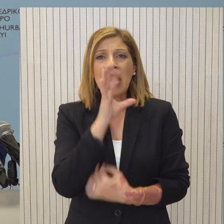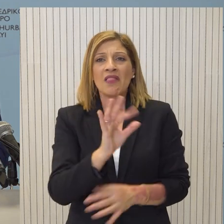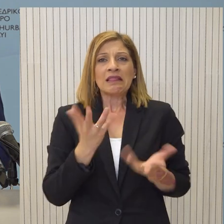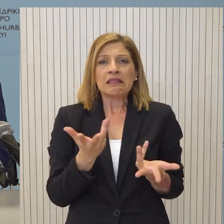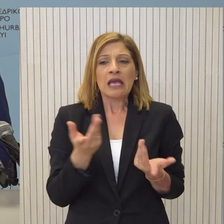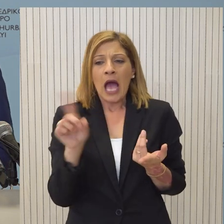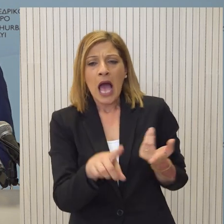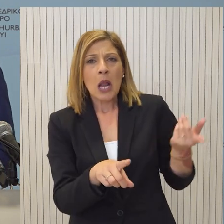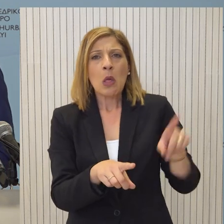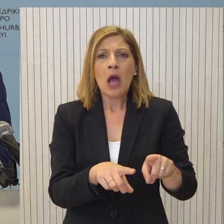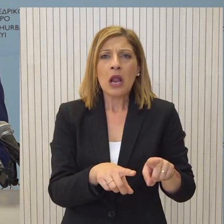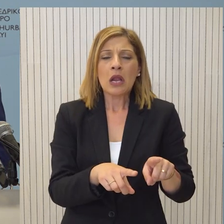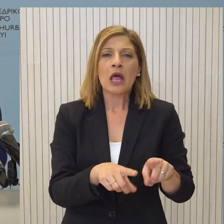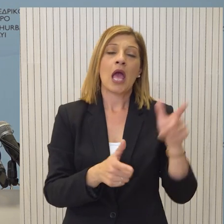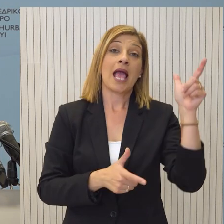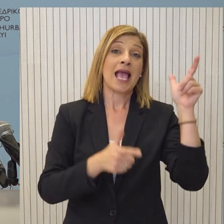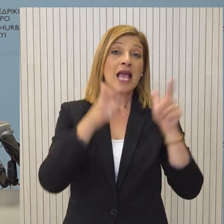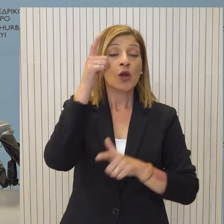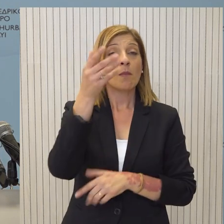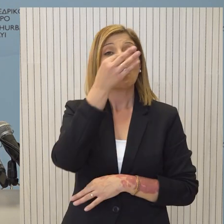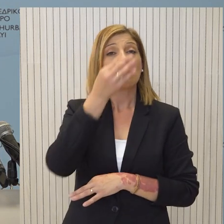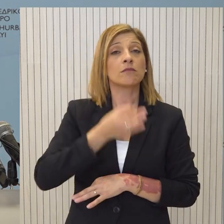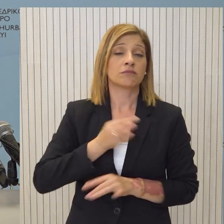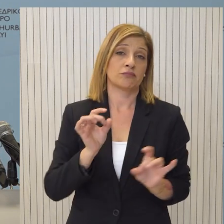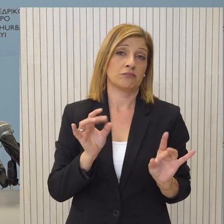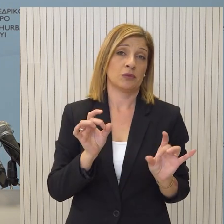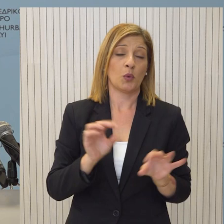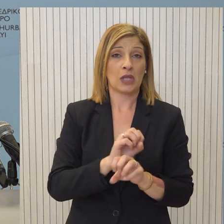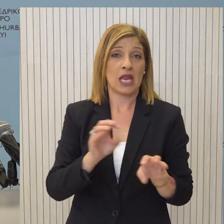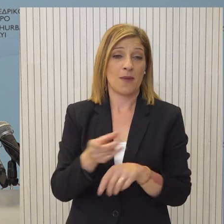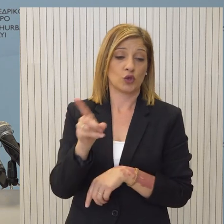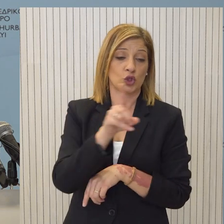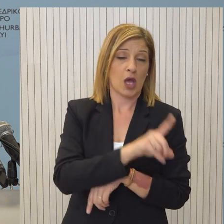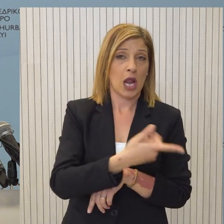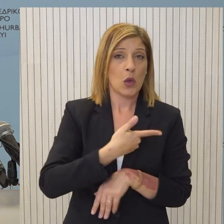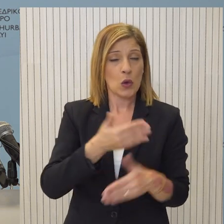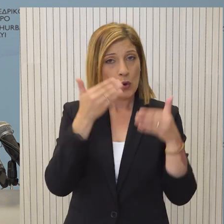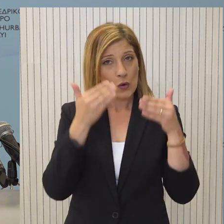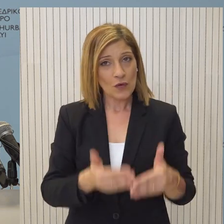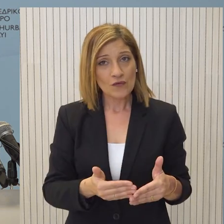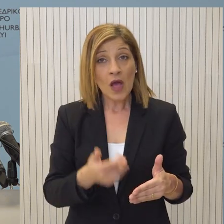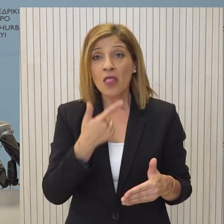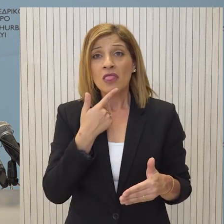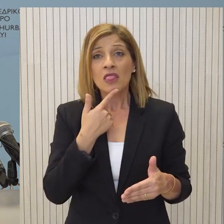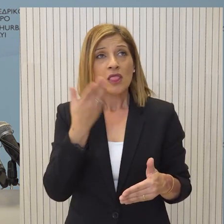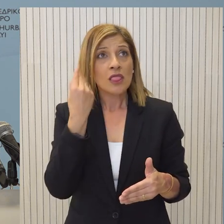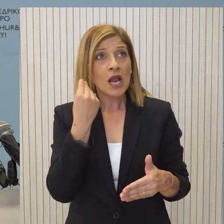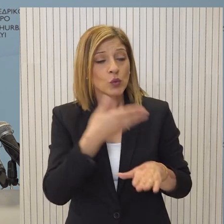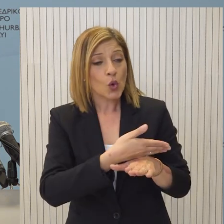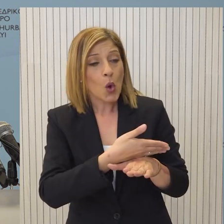Από πλευράς των Ηνωμένων Εθνών δεν έχουμε καμία ενημέρωση, ούτε έχει δεθεί μέχρι σήμερα ο όρος για χρονοδιάγραμμα.